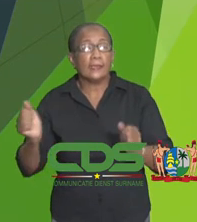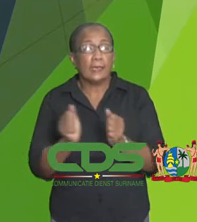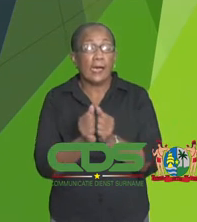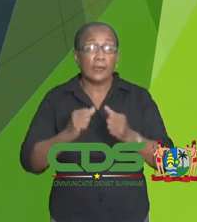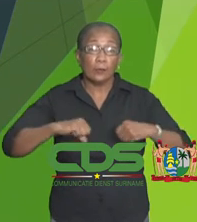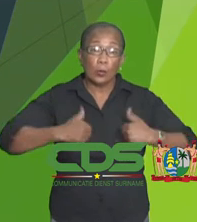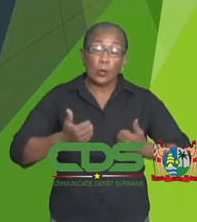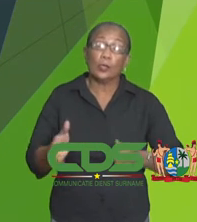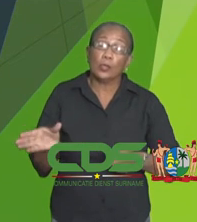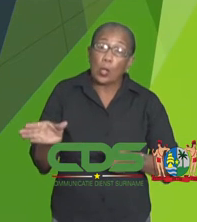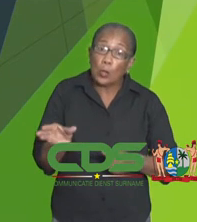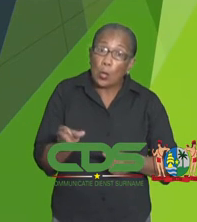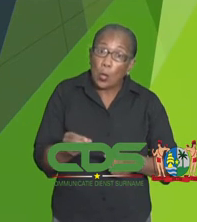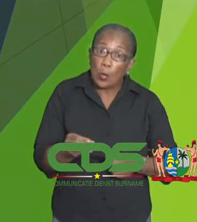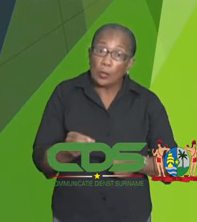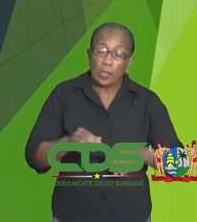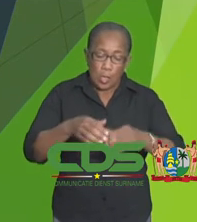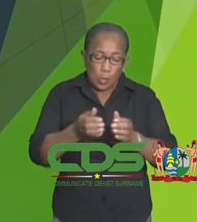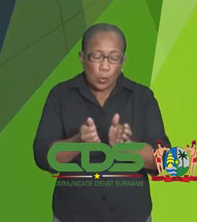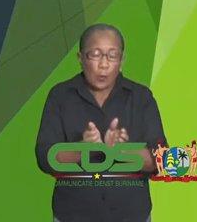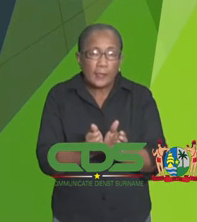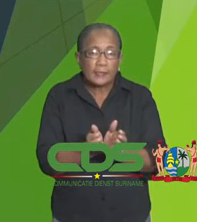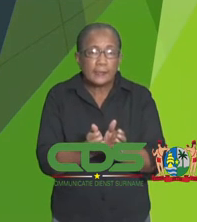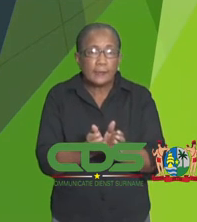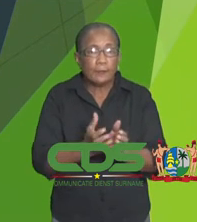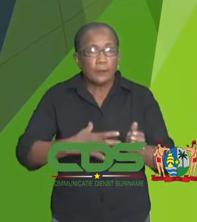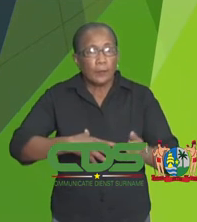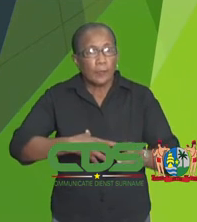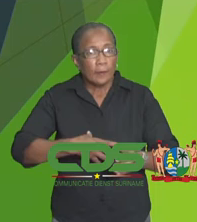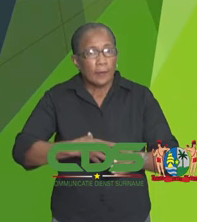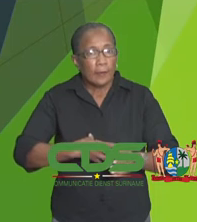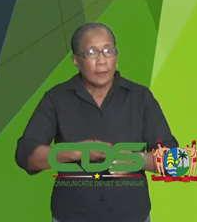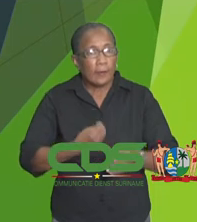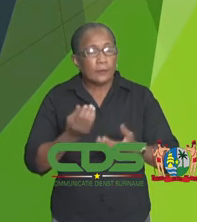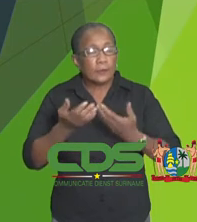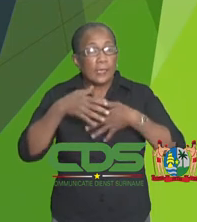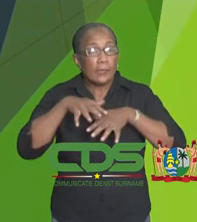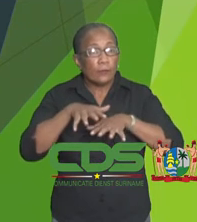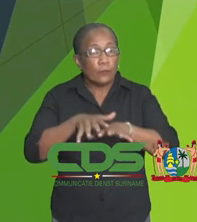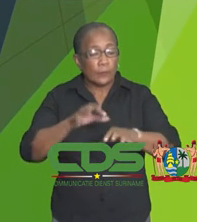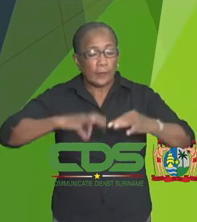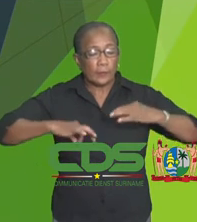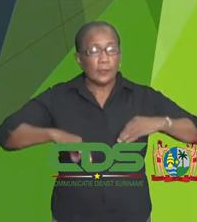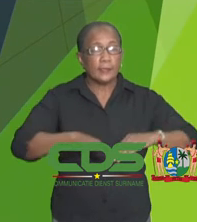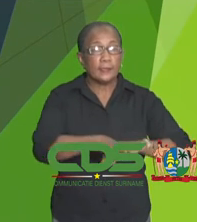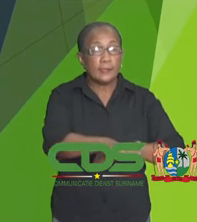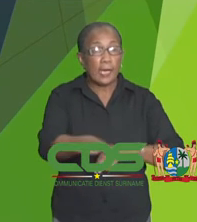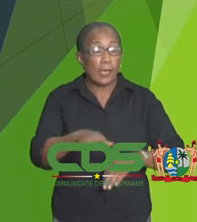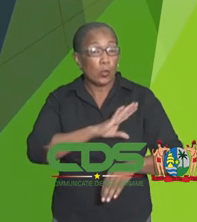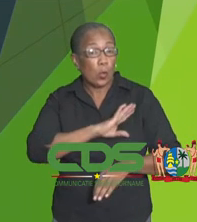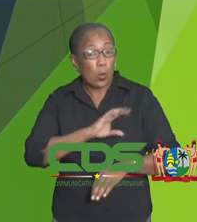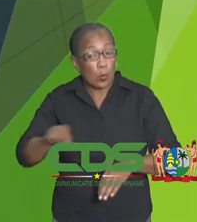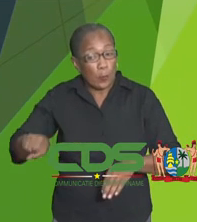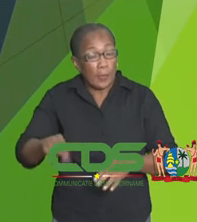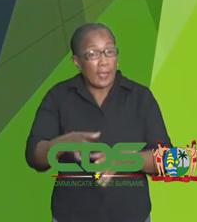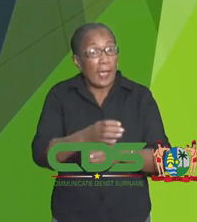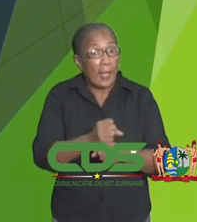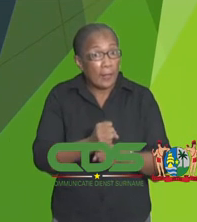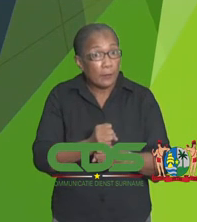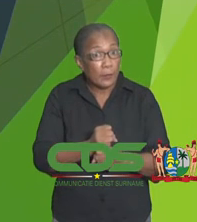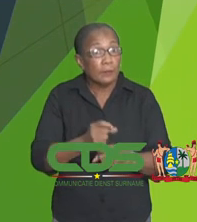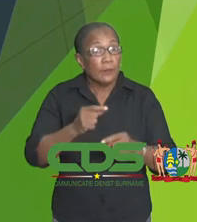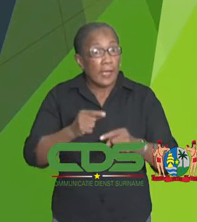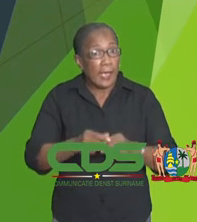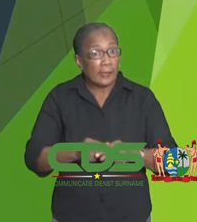En uit die commissie is uiteindelijk de invloed van het ministerie bijgekomen. En dan zijn er